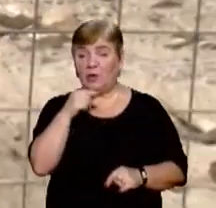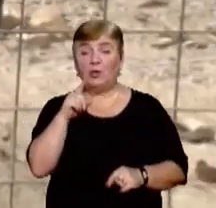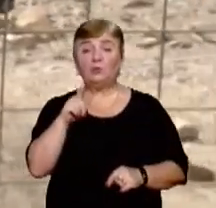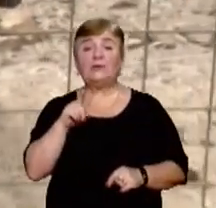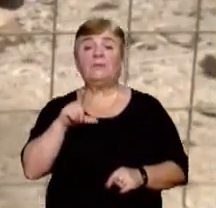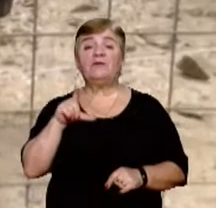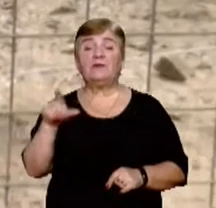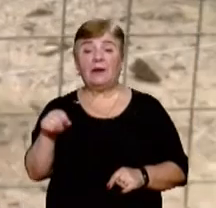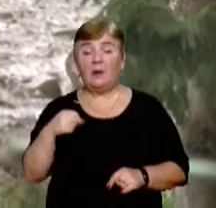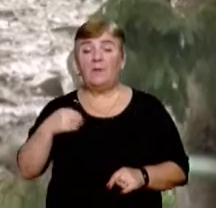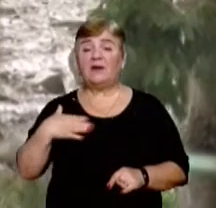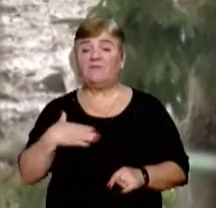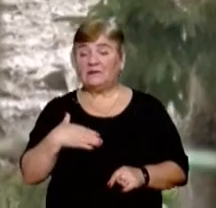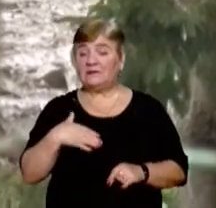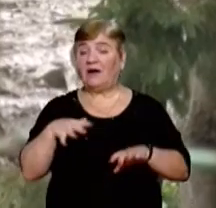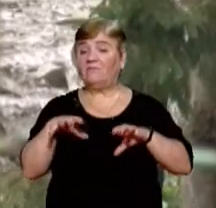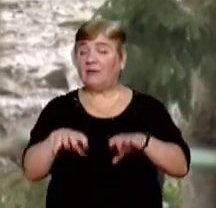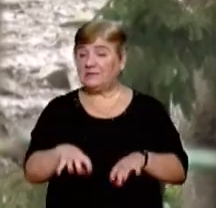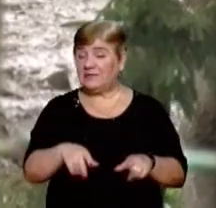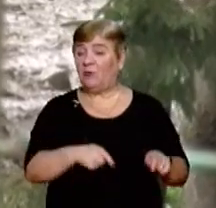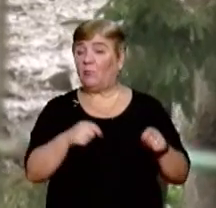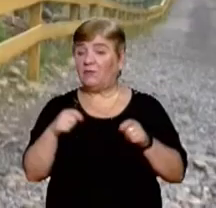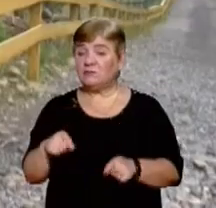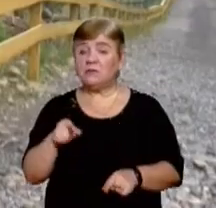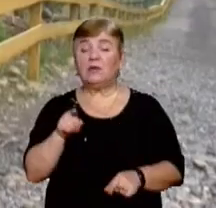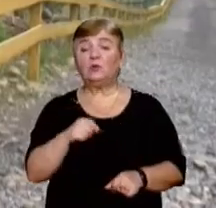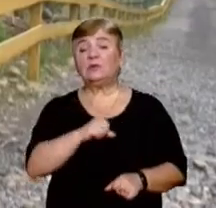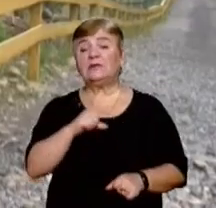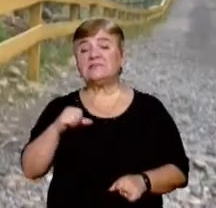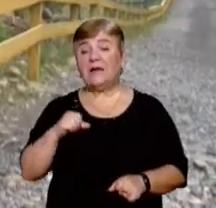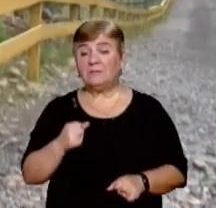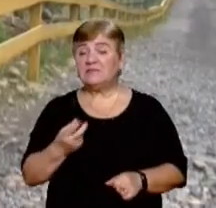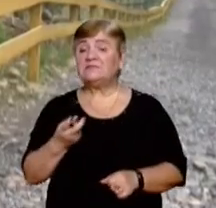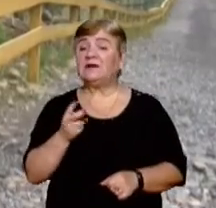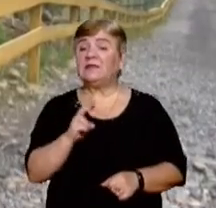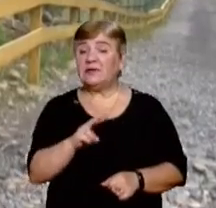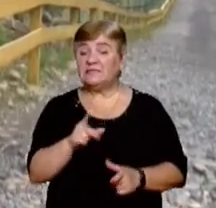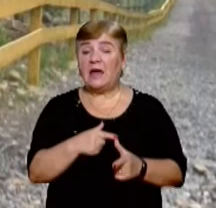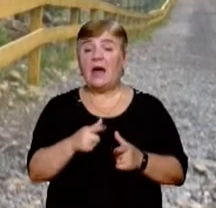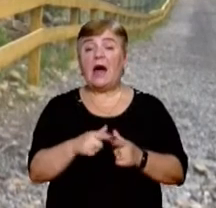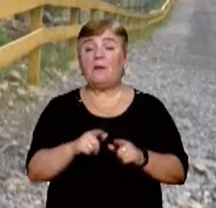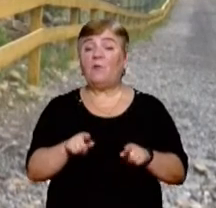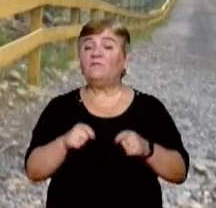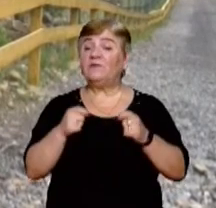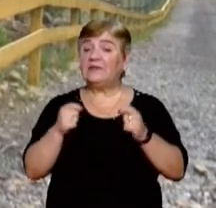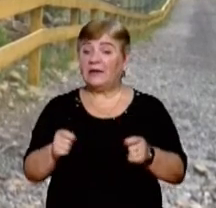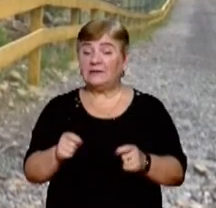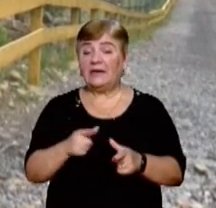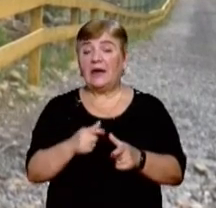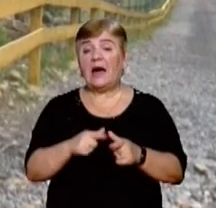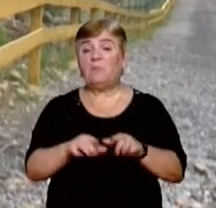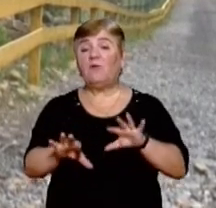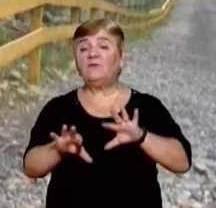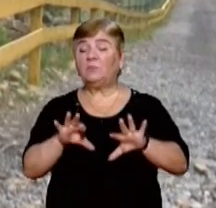туди від приватних власників, розповів Ярослав Бундяк. Хтось сам звертається до Центру, аби віддати ведмадя. Частіше тварин